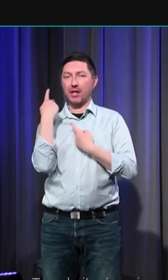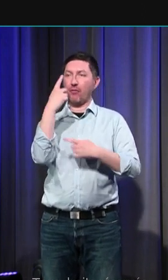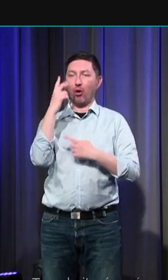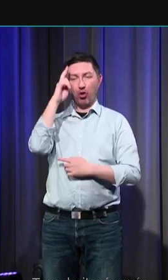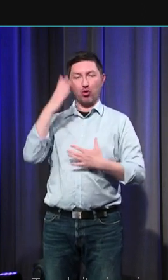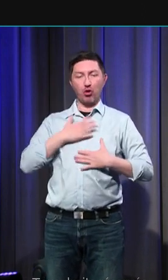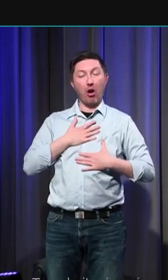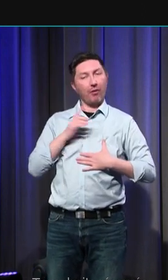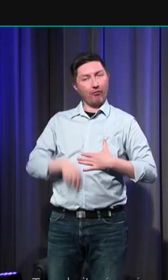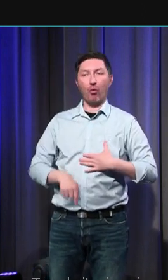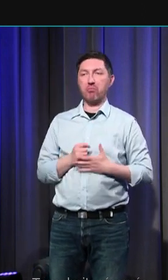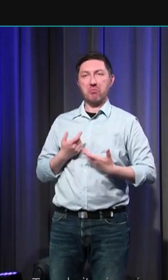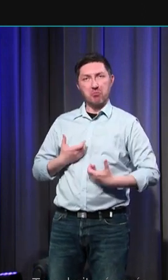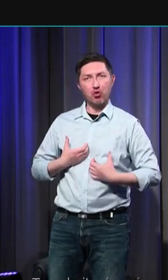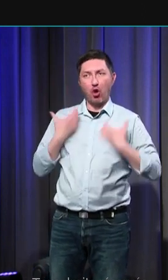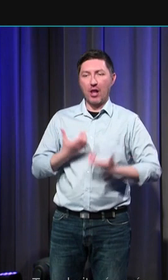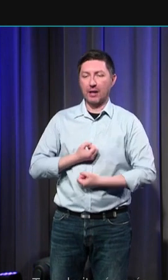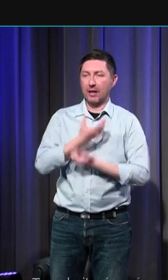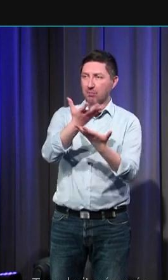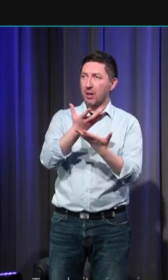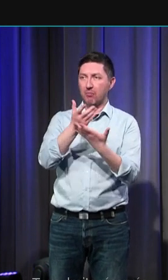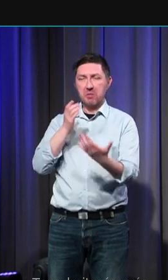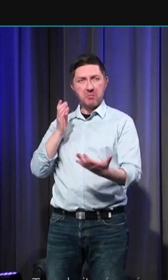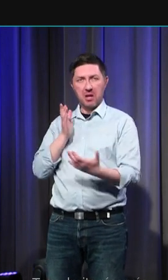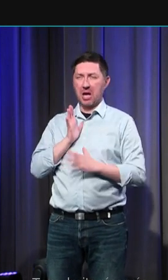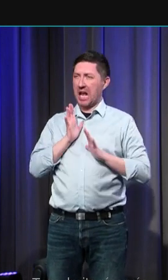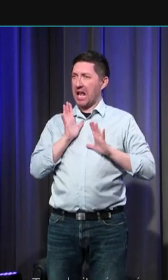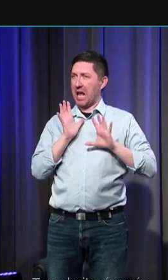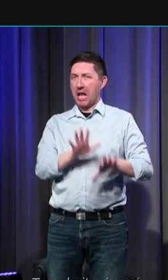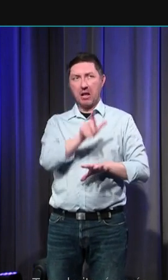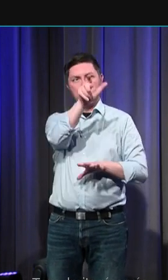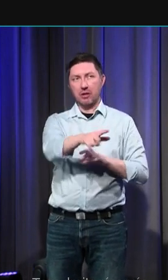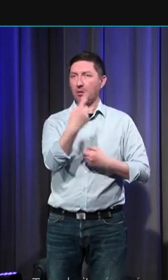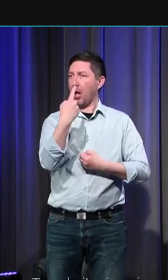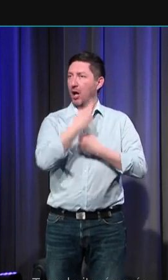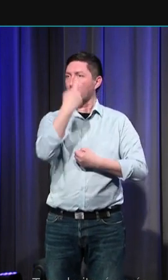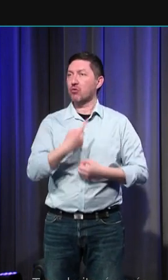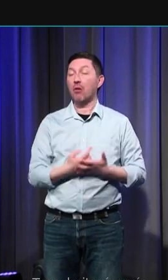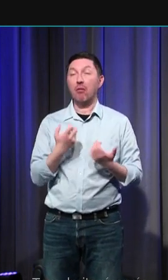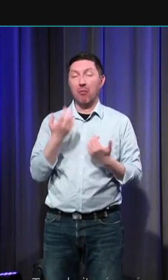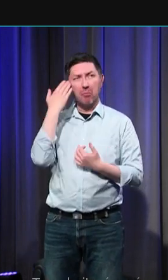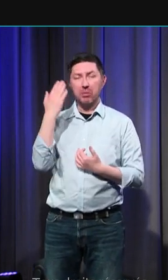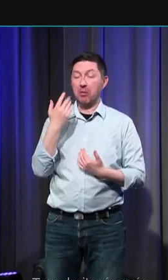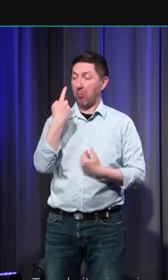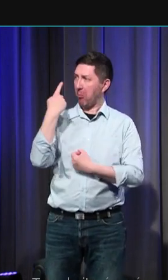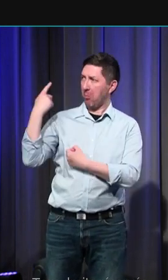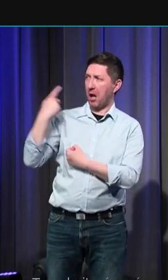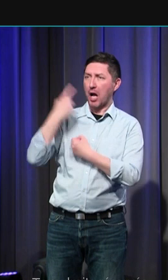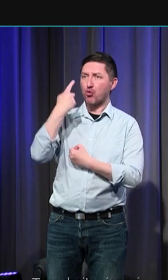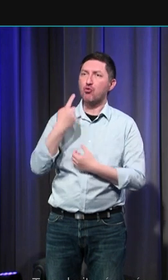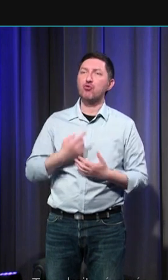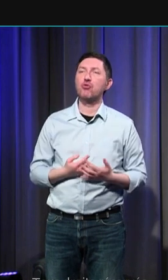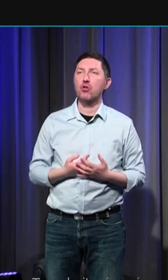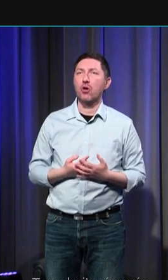et qu'on déclare sa haine contre son accusateur quelqu'un qui est accusé dans un procès au Moyen